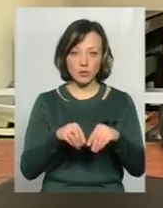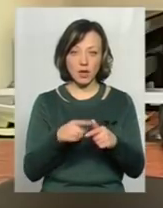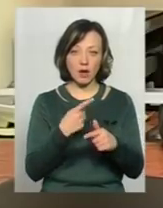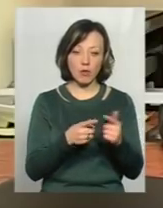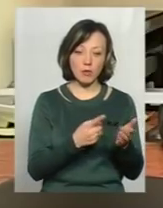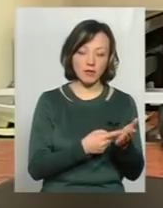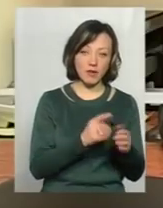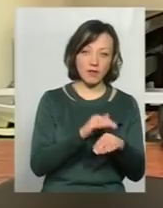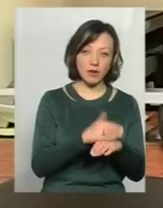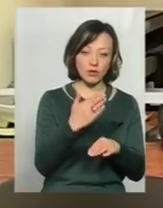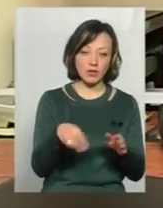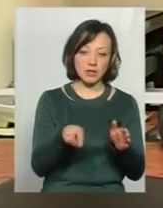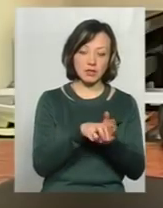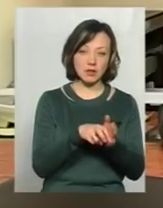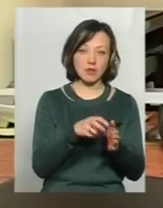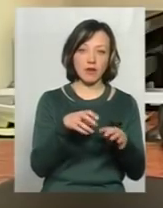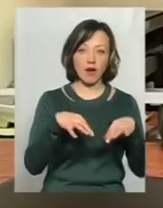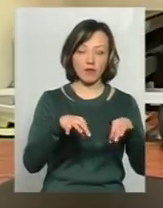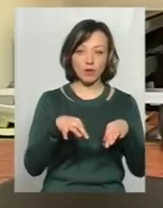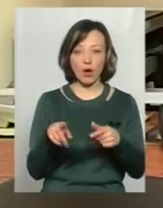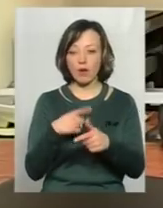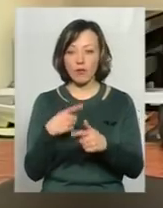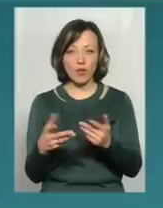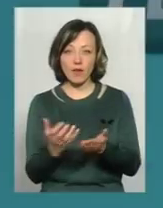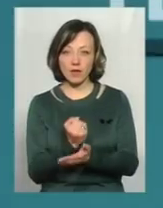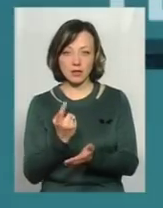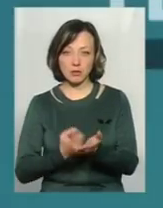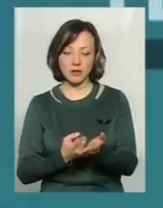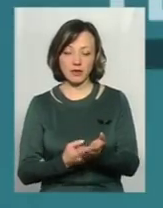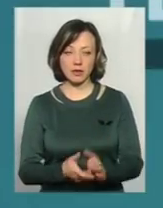підтвердить факт, що ви дійсно перебували, або не вдасться підтвердити.